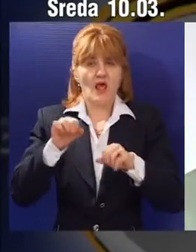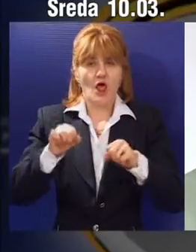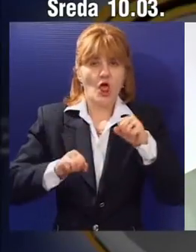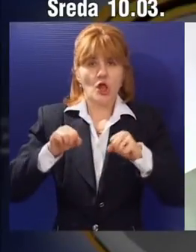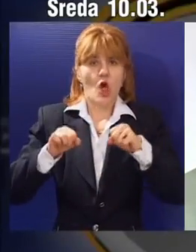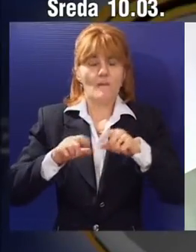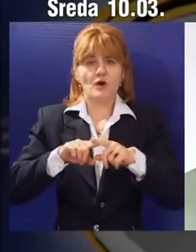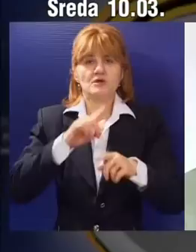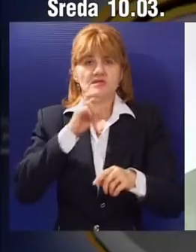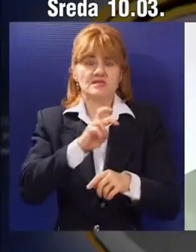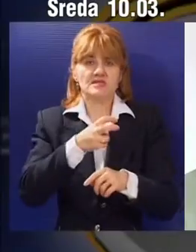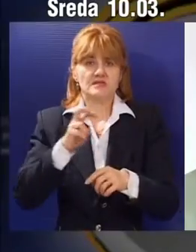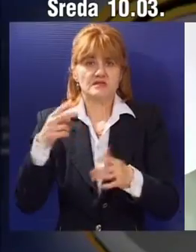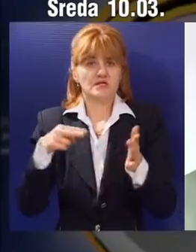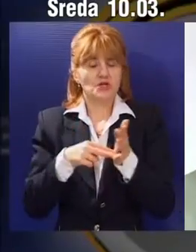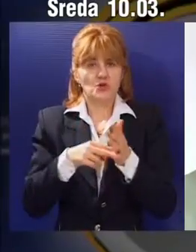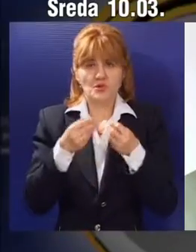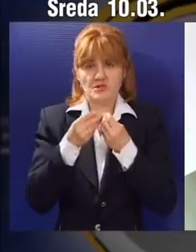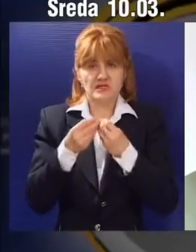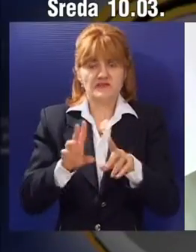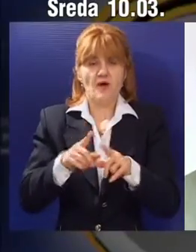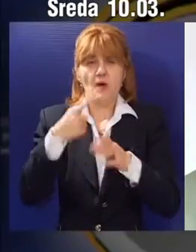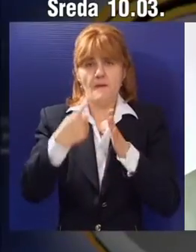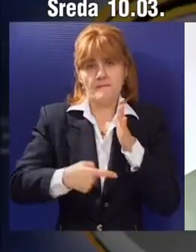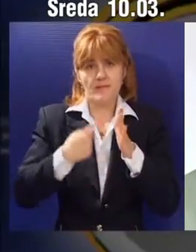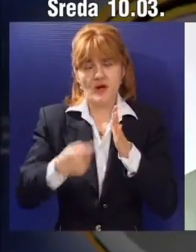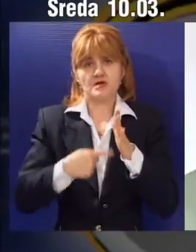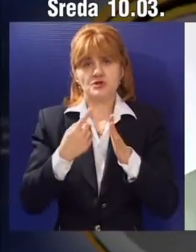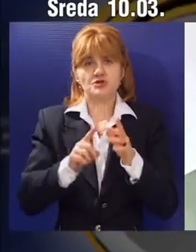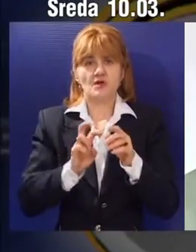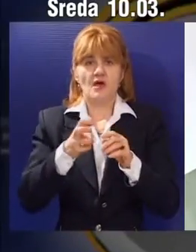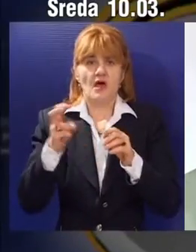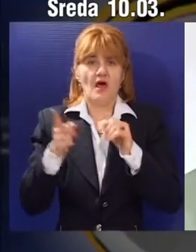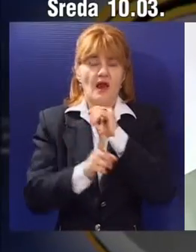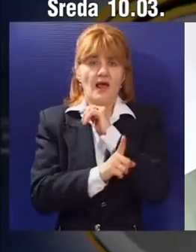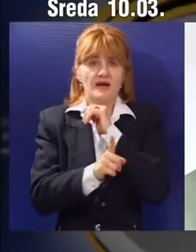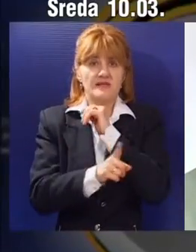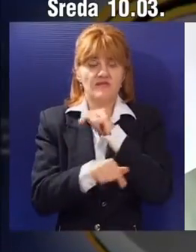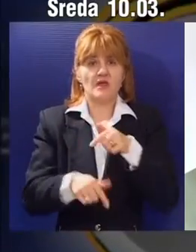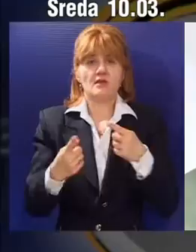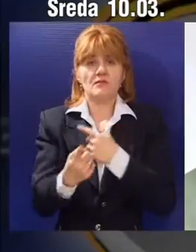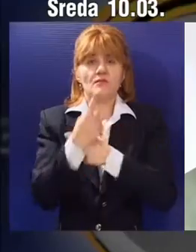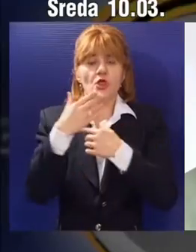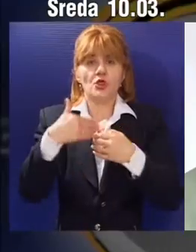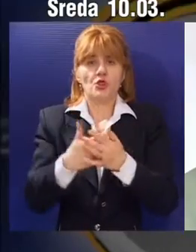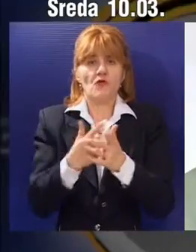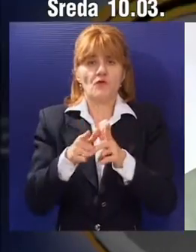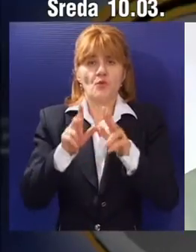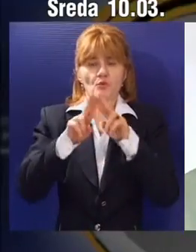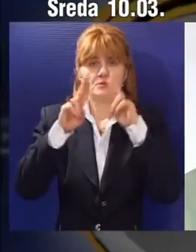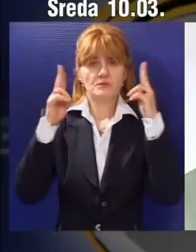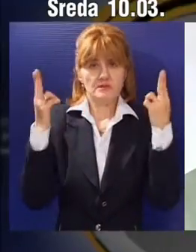robotike i sve što vezu za elektrotehniku. Također, mašinstvo i razni smerovi koji se danas koriste u svetu